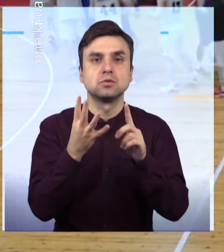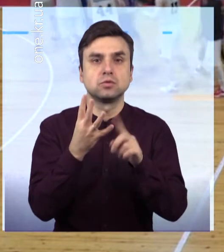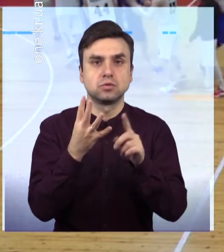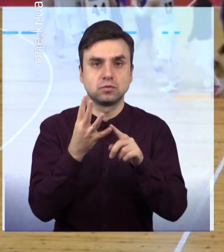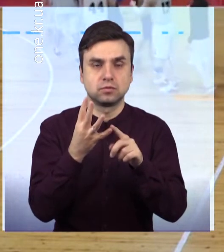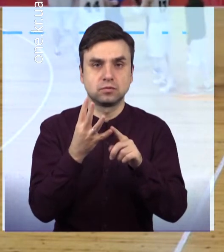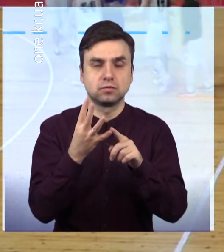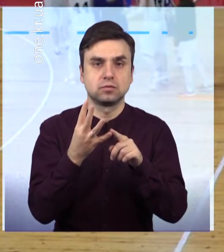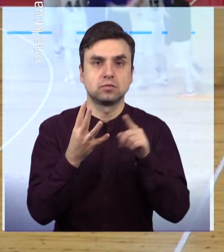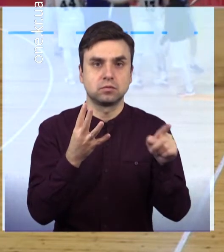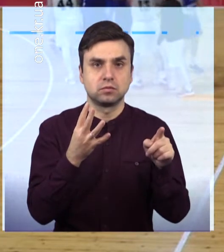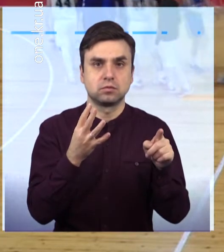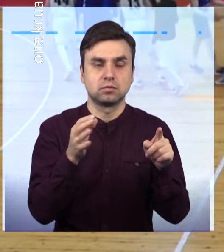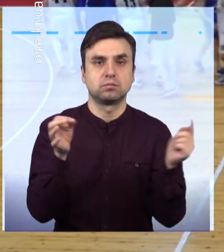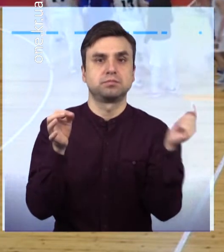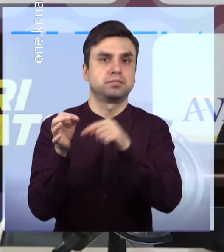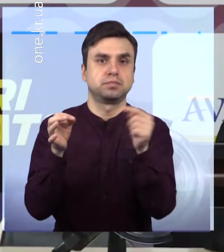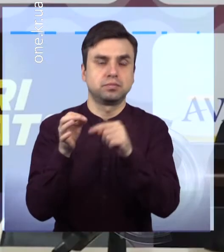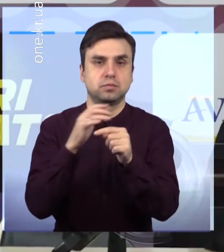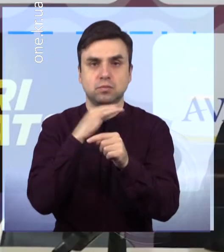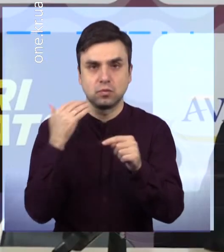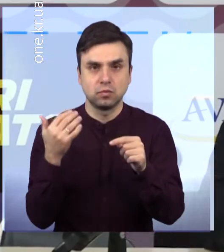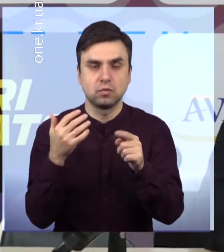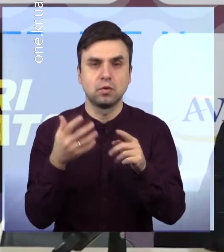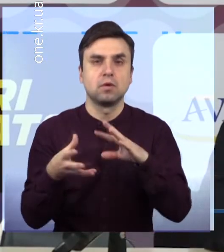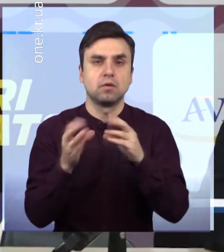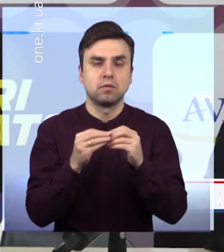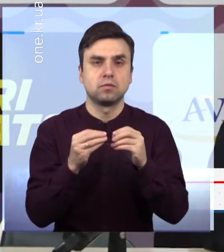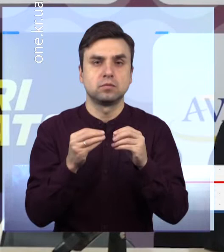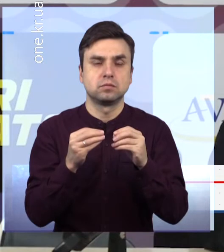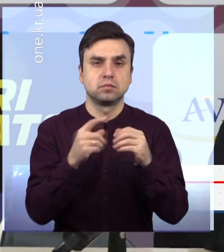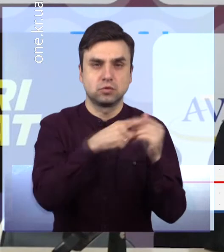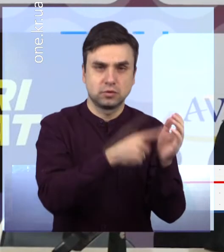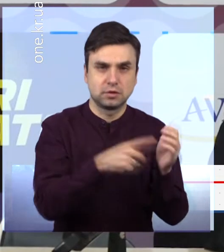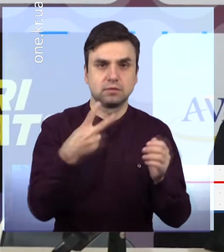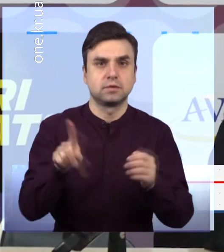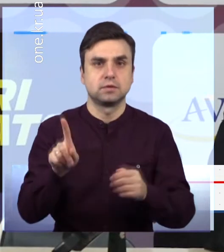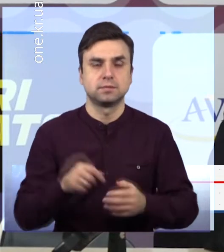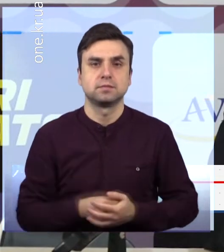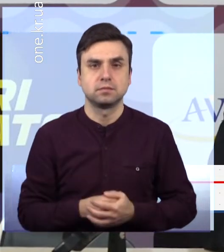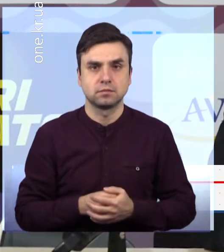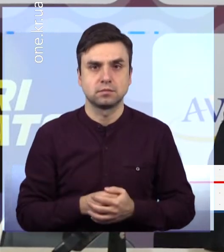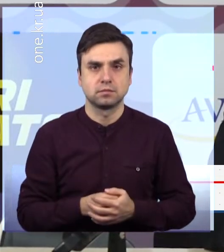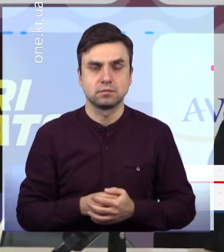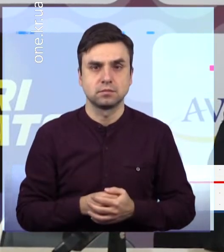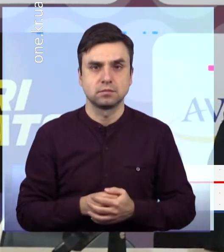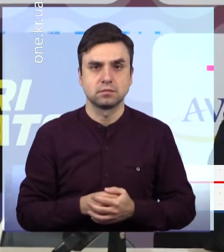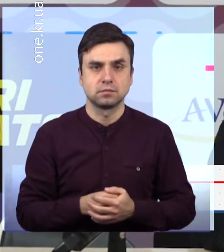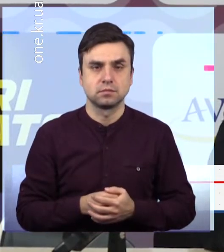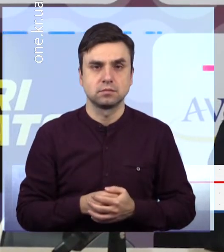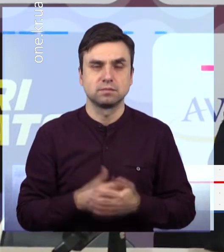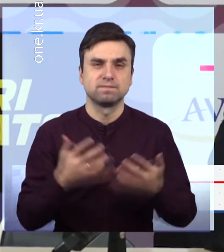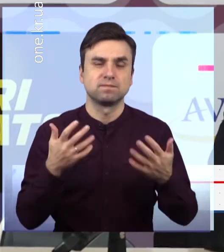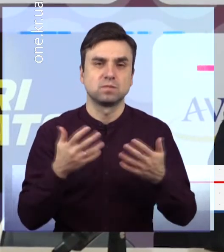всю гру в цілому 16-21 «Встретилися два лідера чемпіоната і хлопці знали,